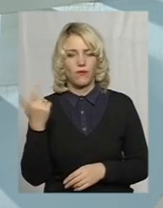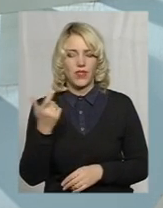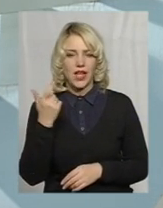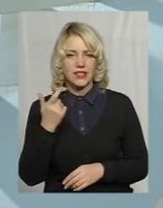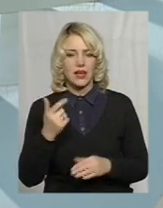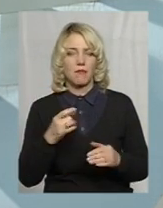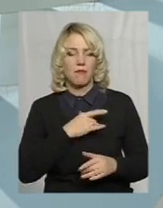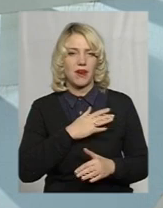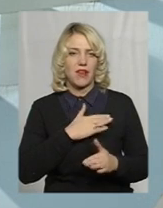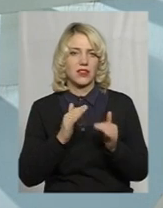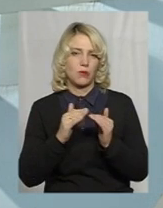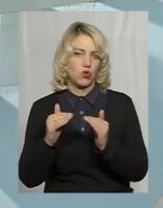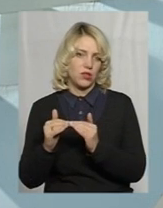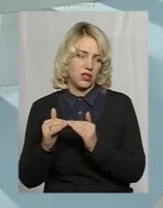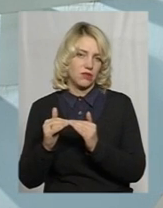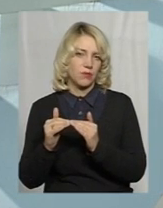приватних житлових будинків.